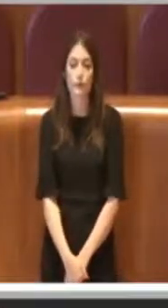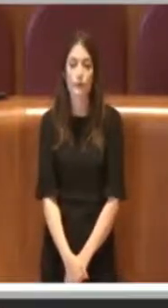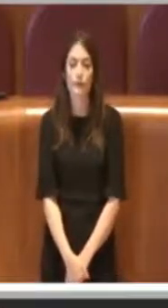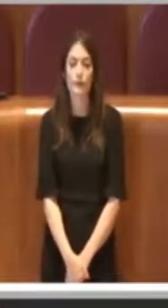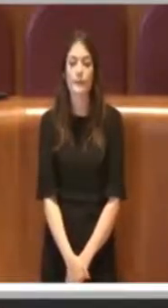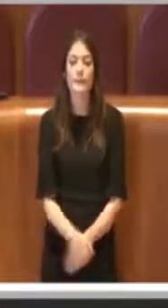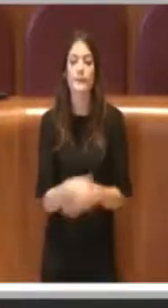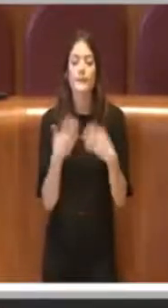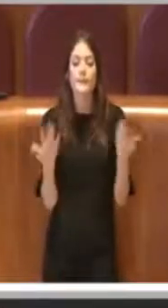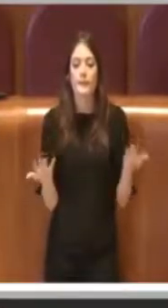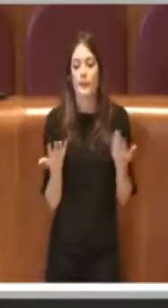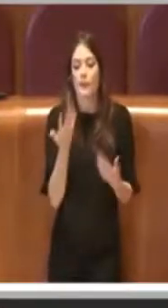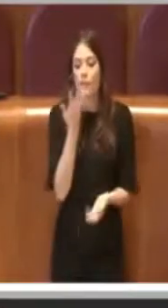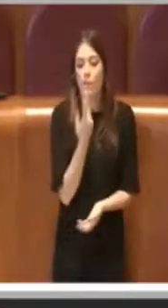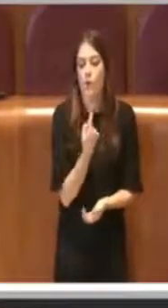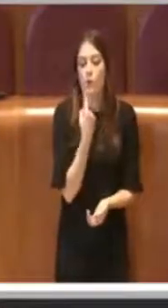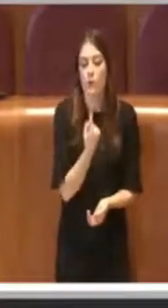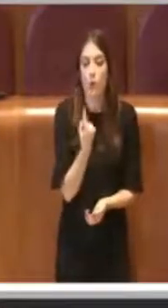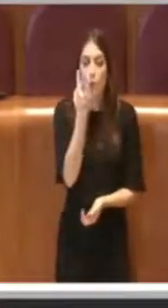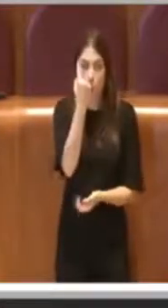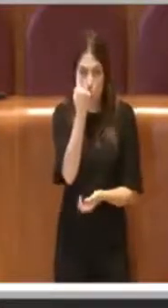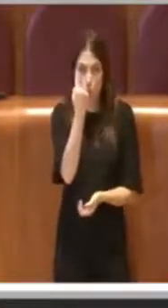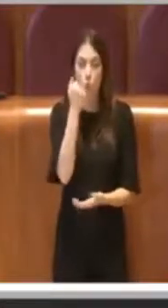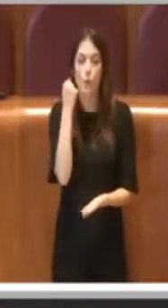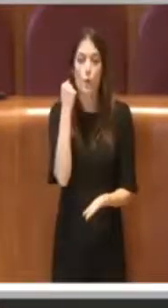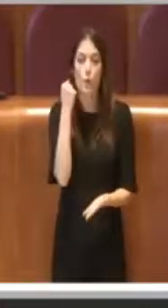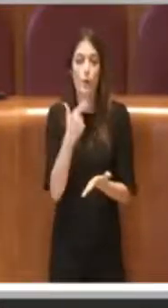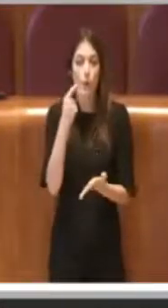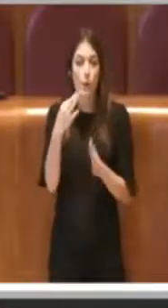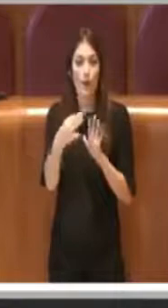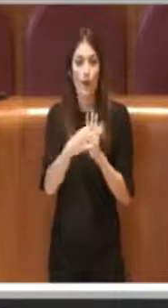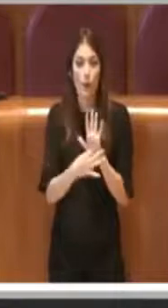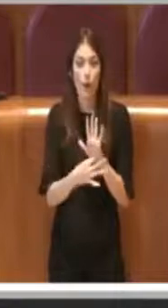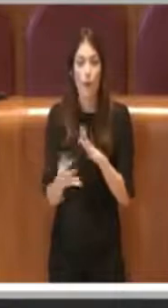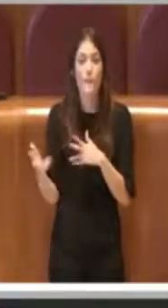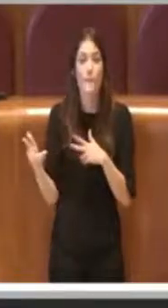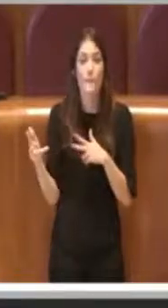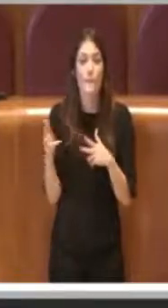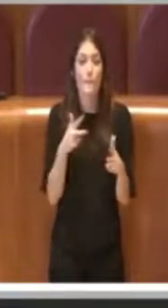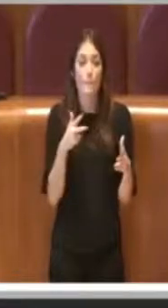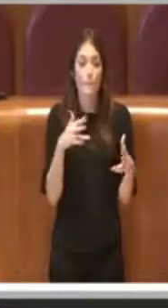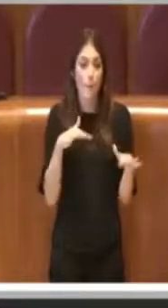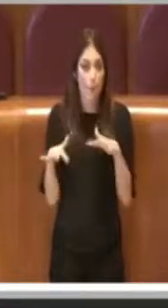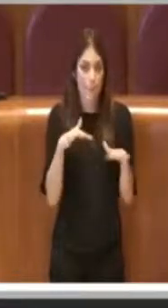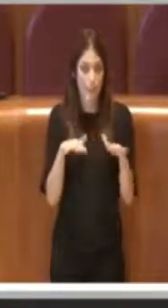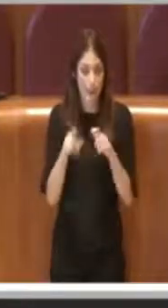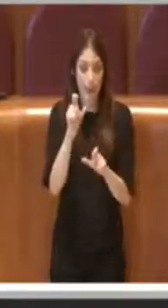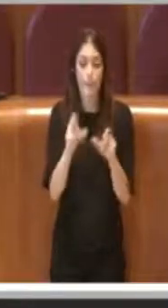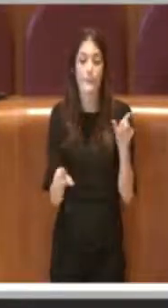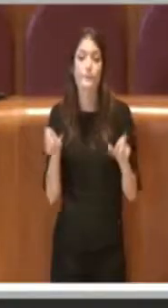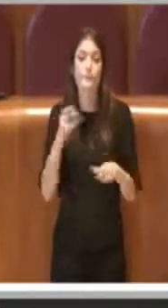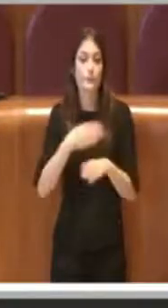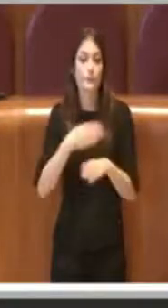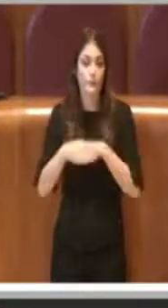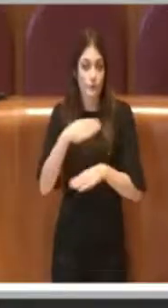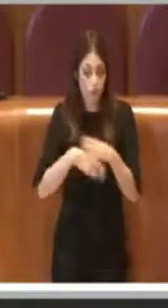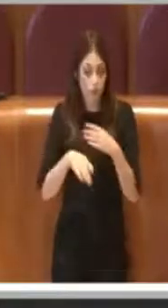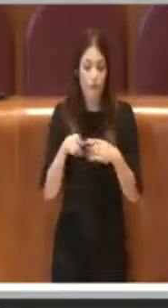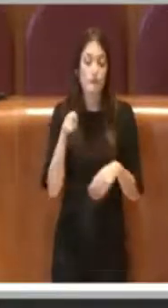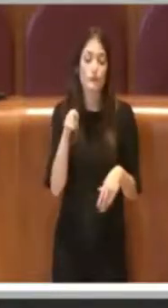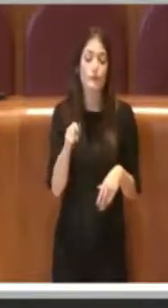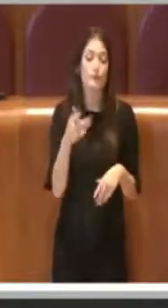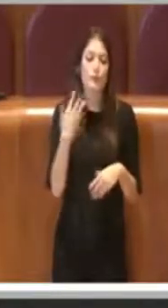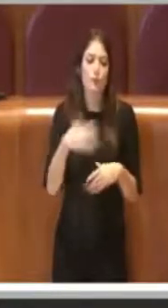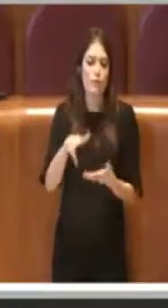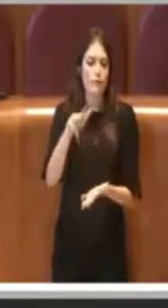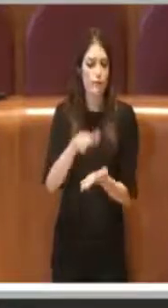Inizio con dire che uno dei punti cardini del regolamento per la mobilità delle persone con disabilità, che è